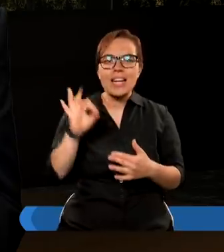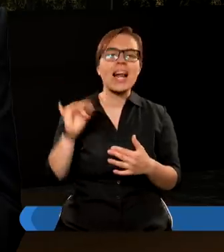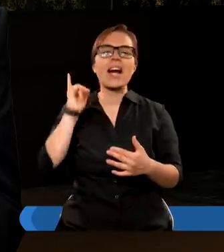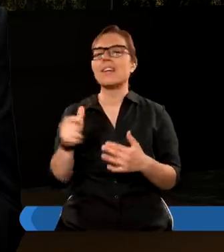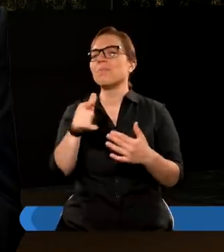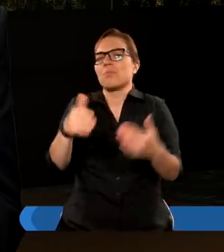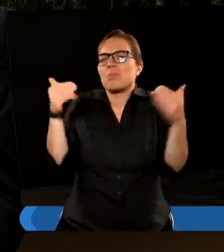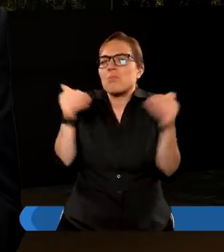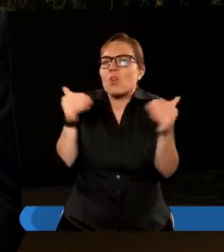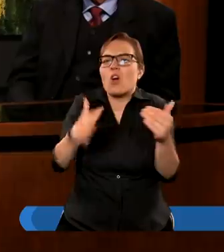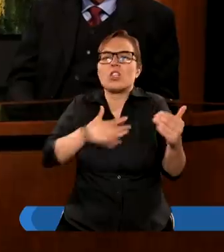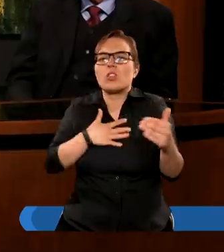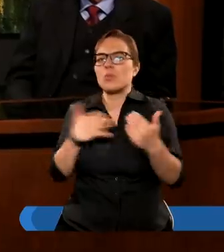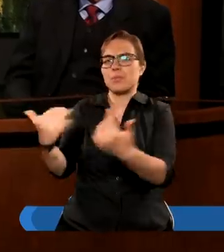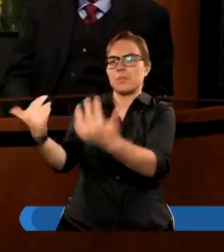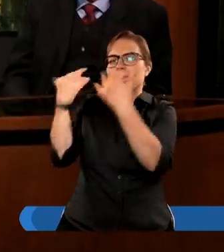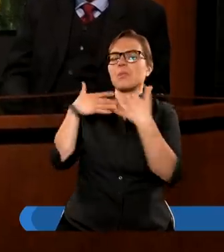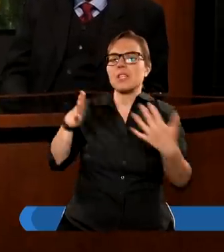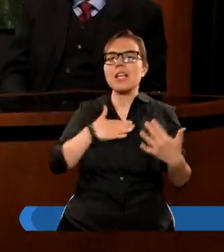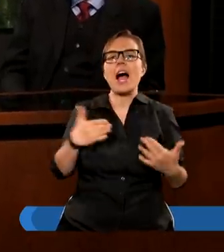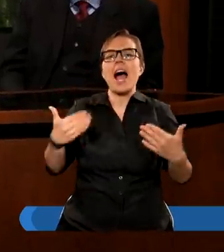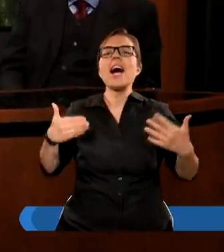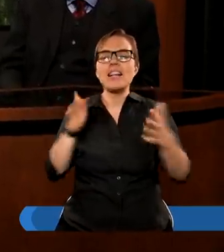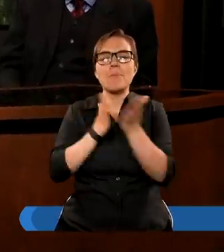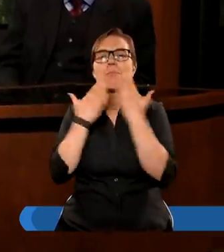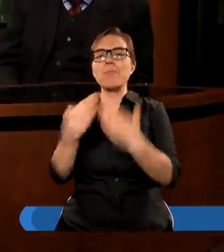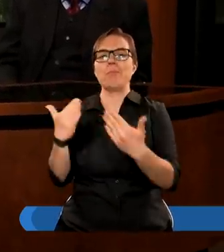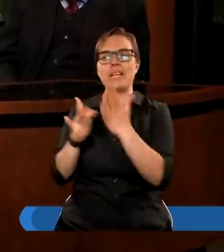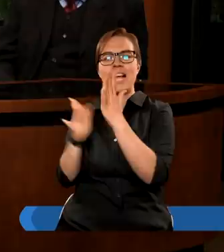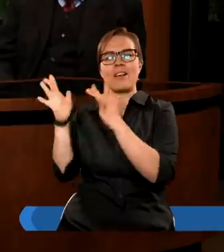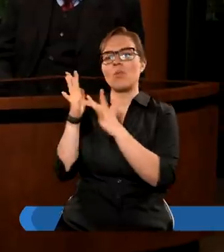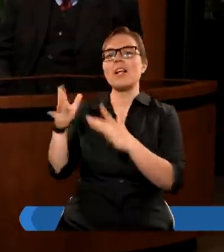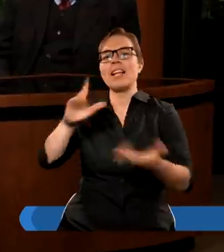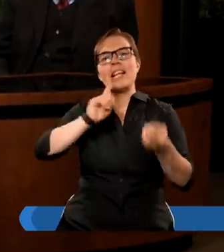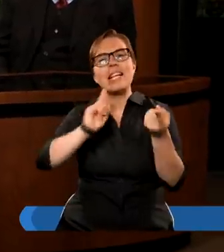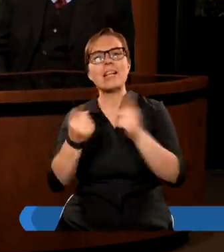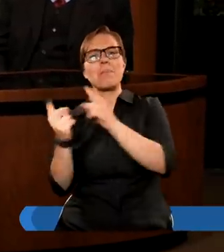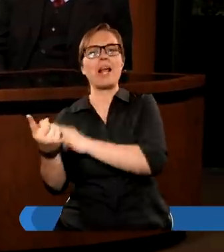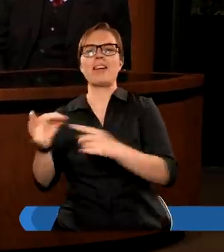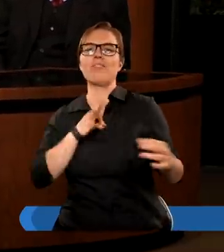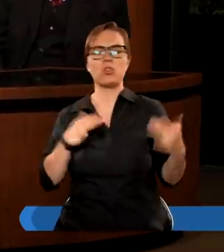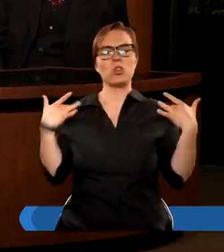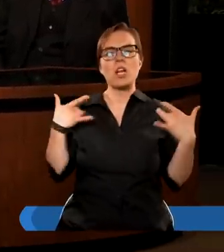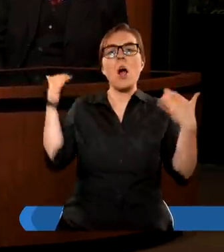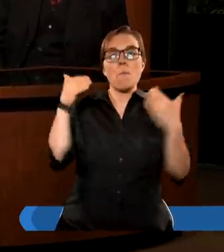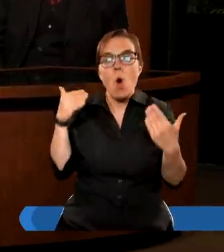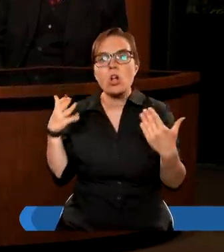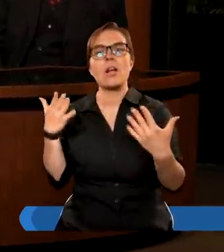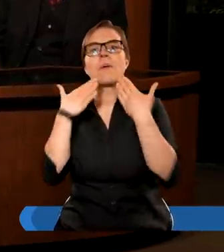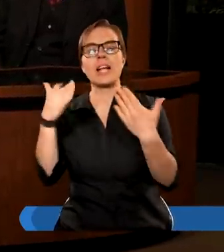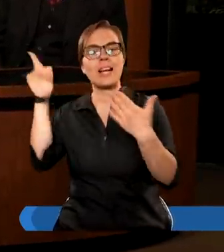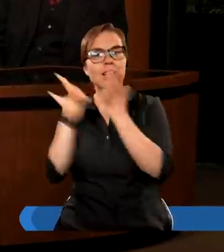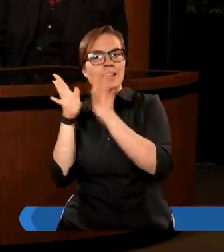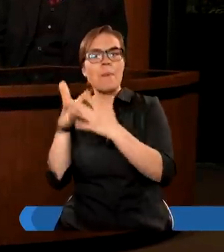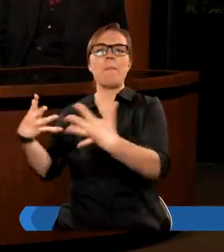z Golgoty, a więc z tego, co już Pan Jezus dla nas zrobił. My tylko możemy przyjąć tą łaskę